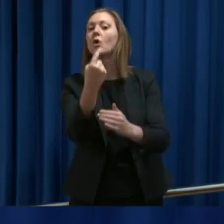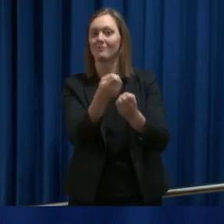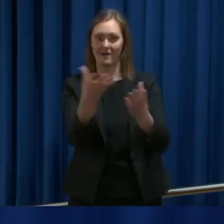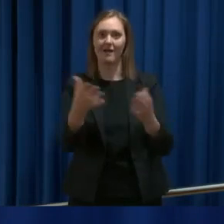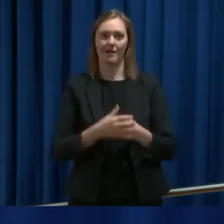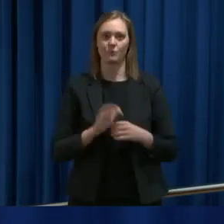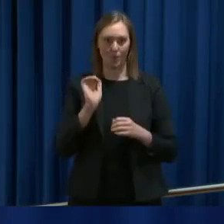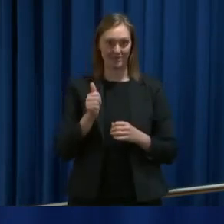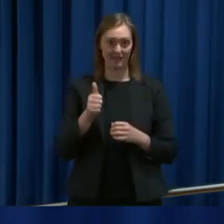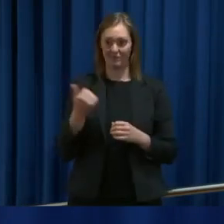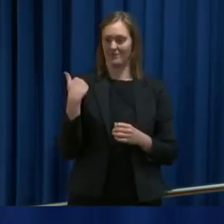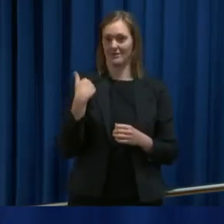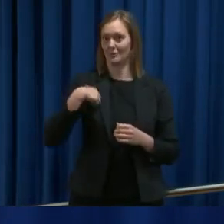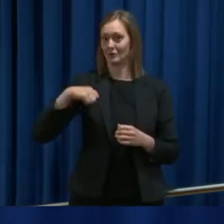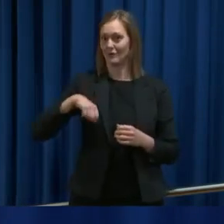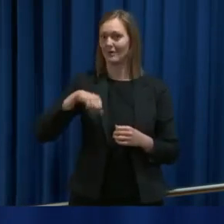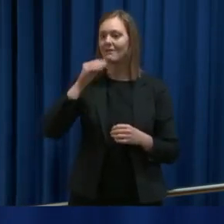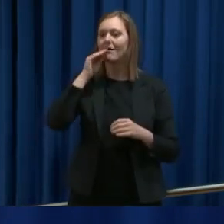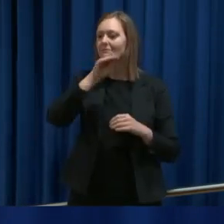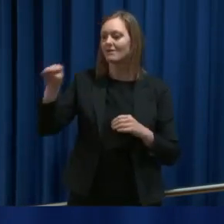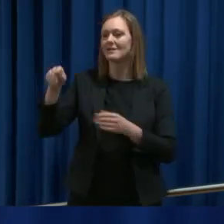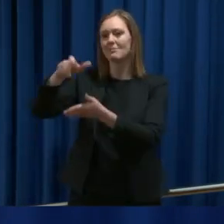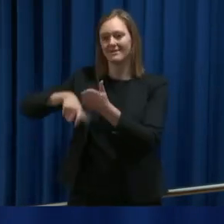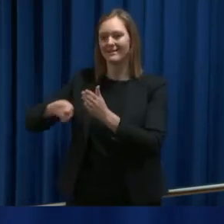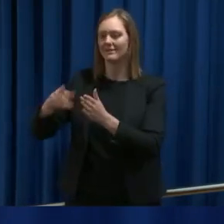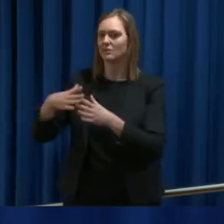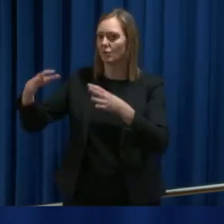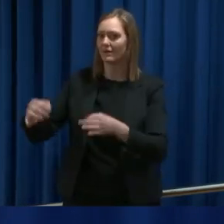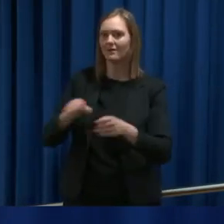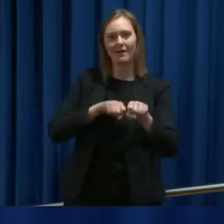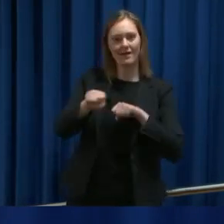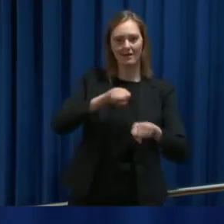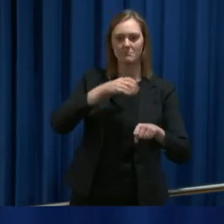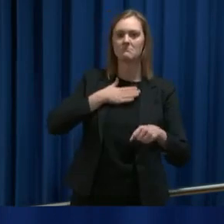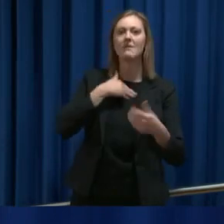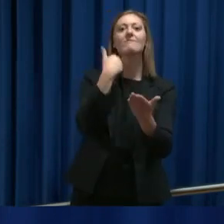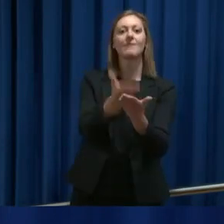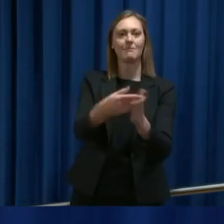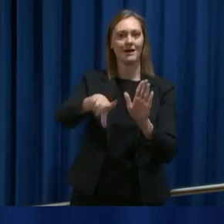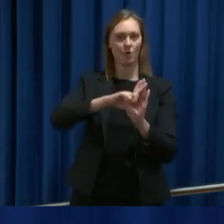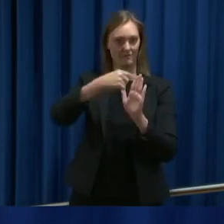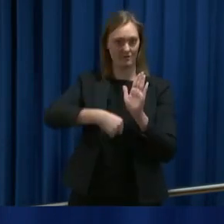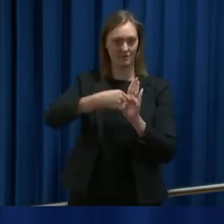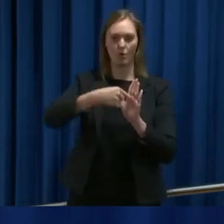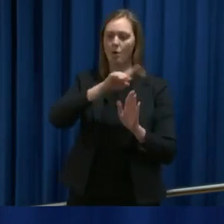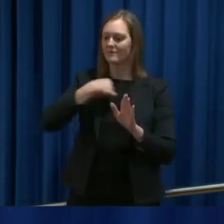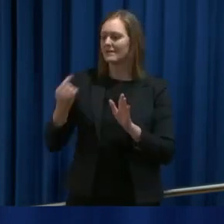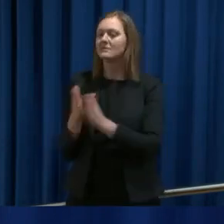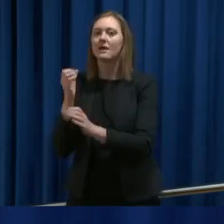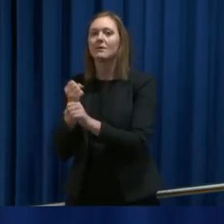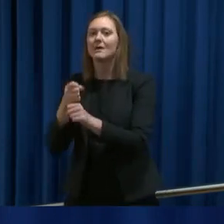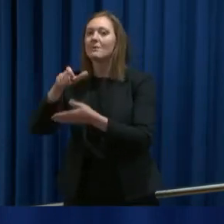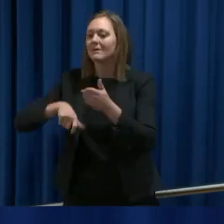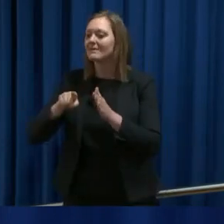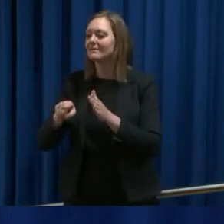Og det er derfor jeg også på søndag varslet partiene på Stortinget at regjeringen ville fremme denne loven. Og vi har jobbet intenst sammen med partiene på